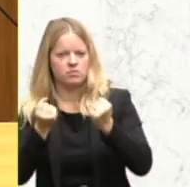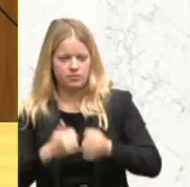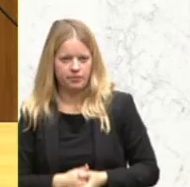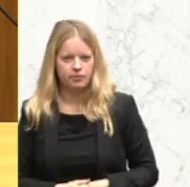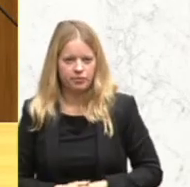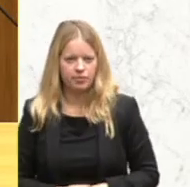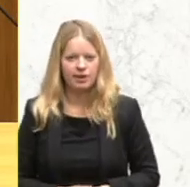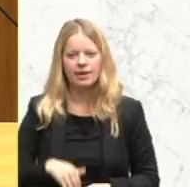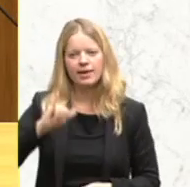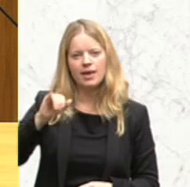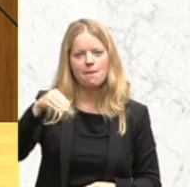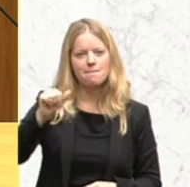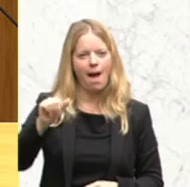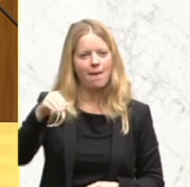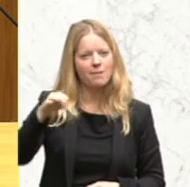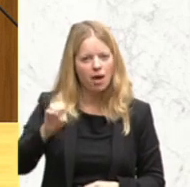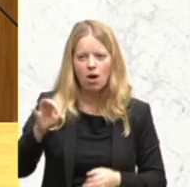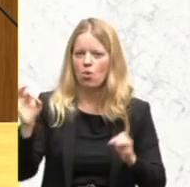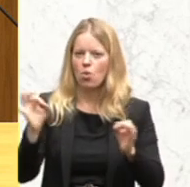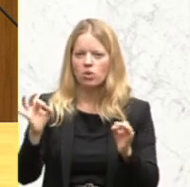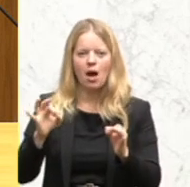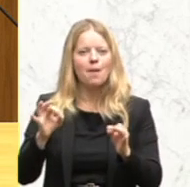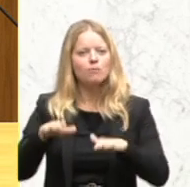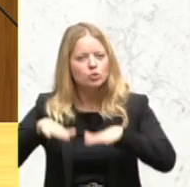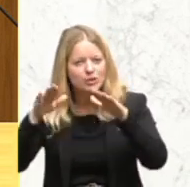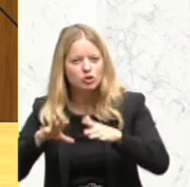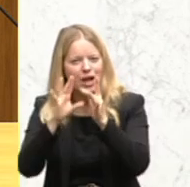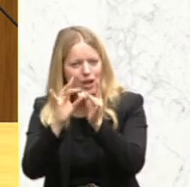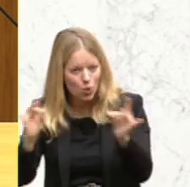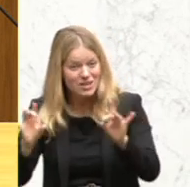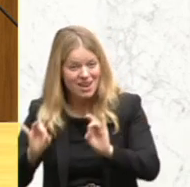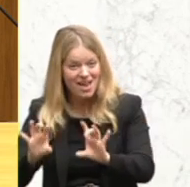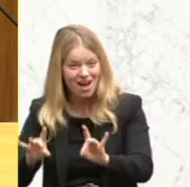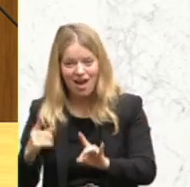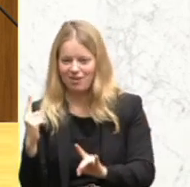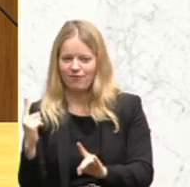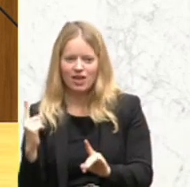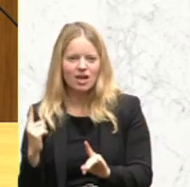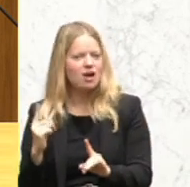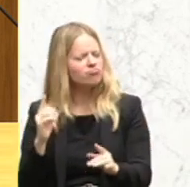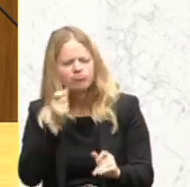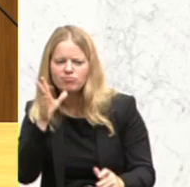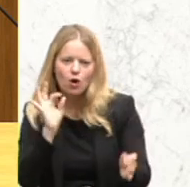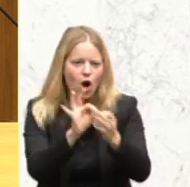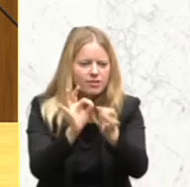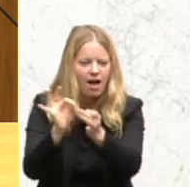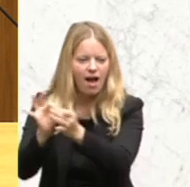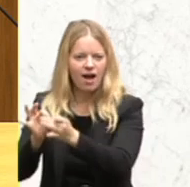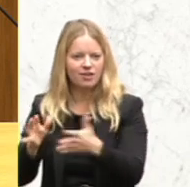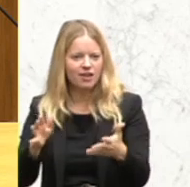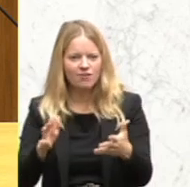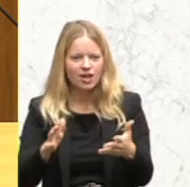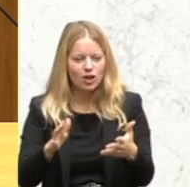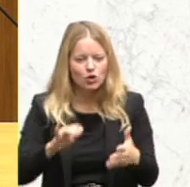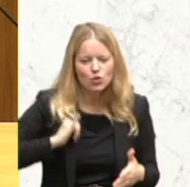Imame und muslimische Religionslehrer sind am nächsten an den Jugendlichen dran und haben dort die Möglichkeit, präventiv zu